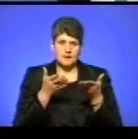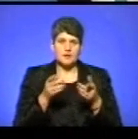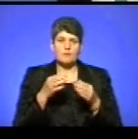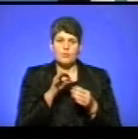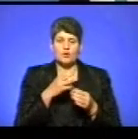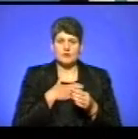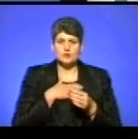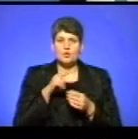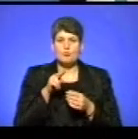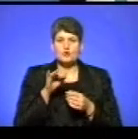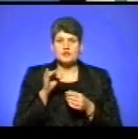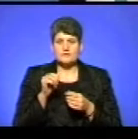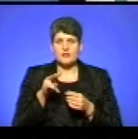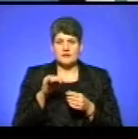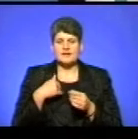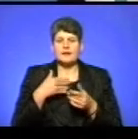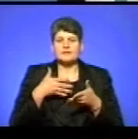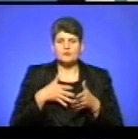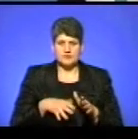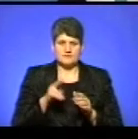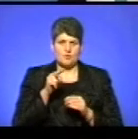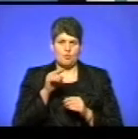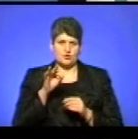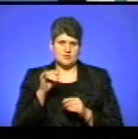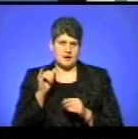Почаївську лавру. Я не радийся сам Почаїві.